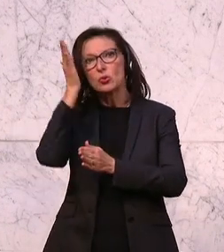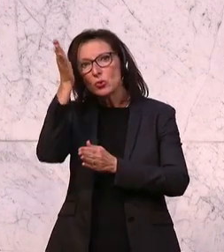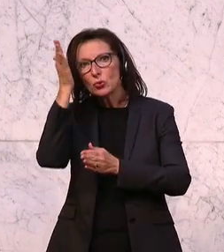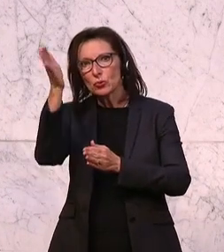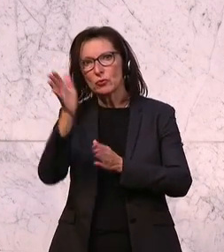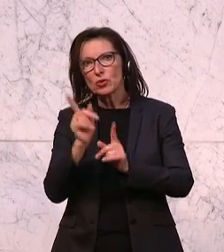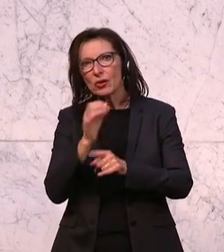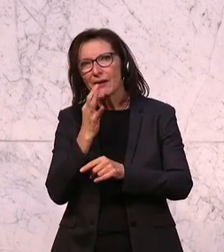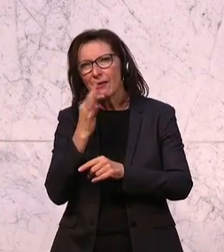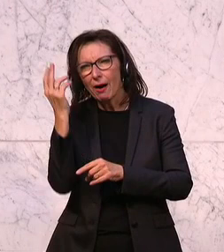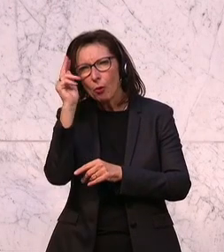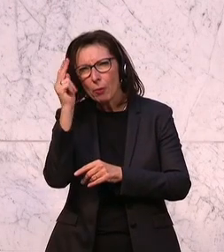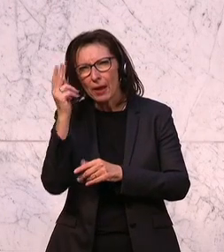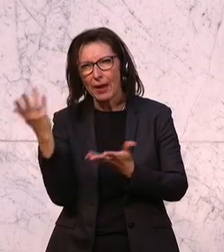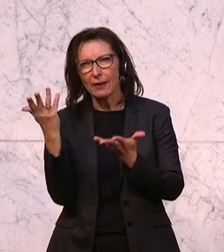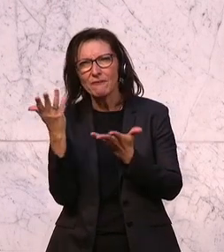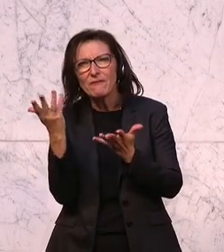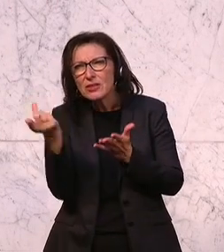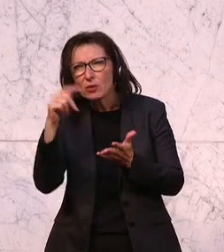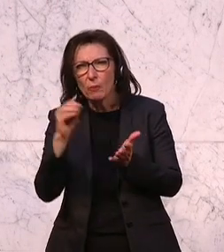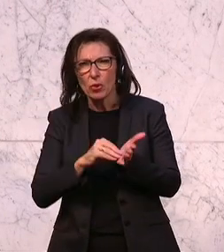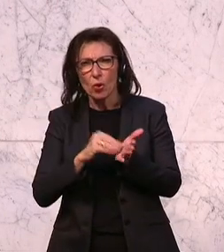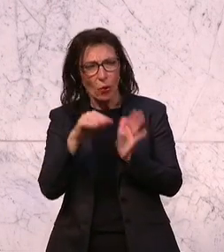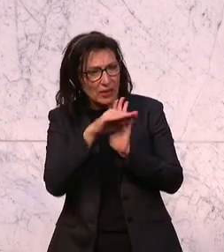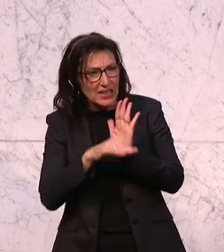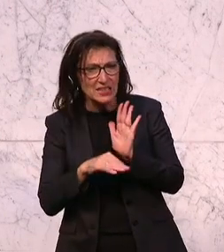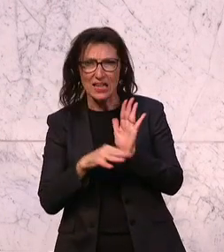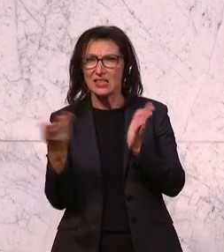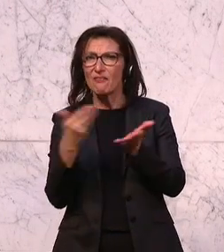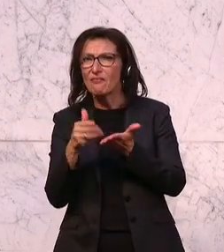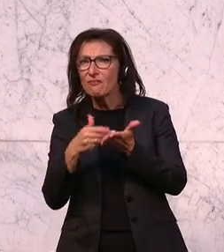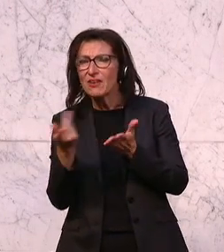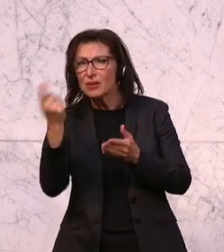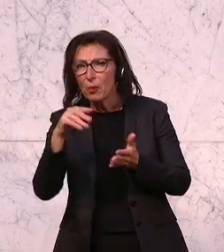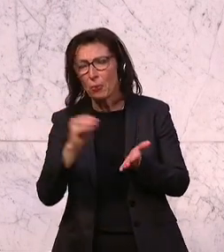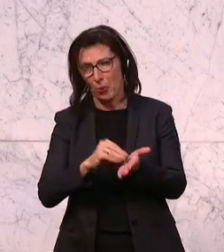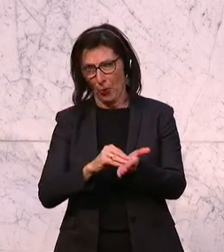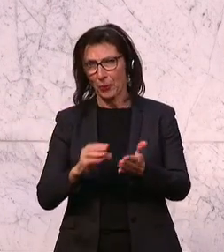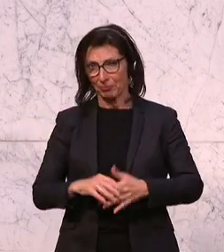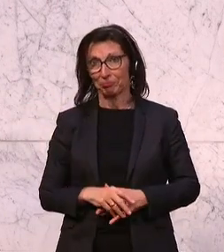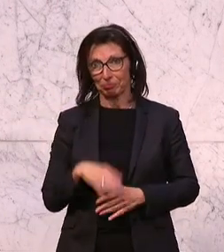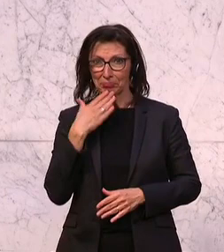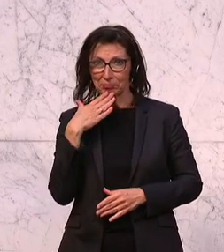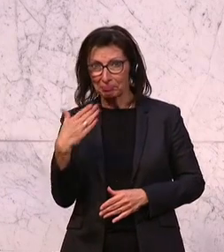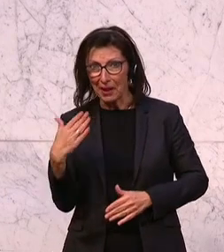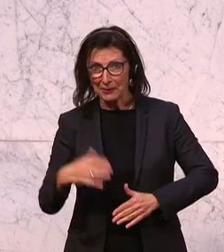genau überlegt wird, welche weiteren Maßnahmen, gesetzliche Maßnahmen, wir in dieser Hinsicht auch noch beschließen werden. Danke.